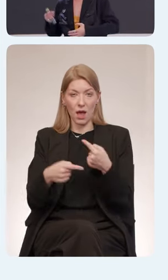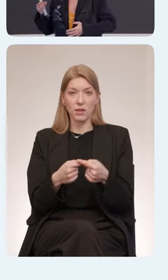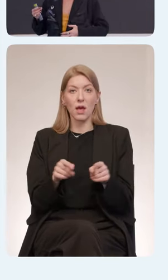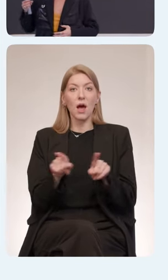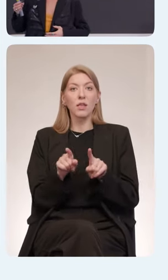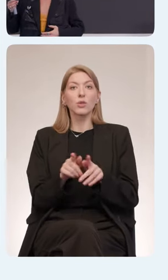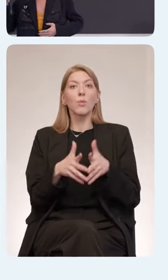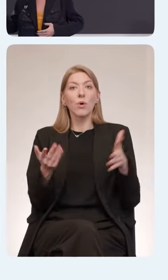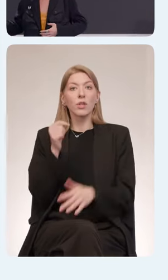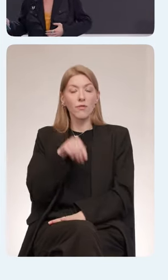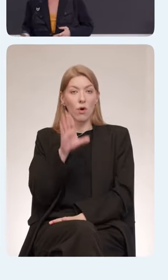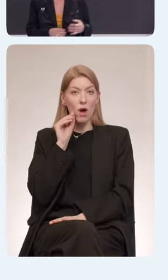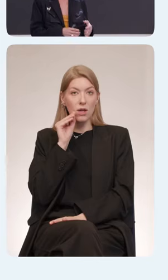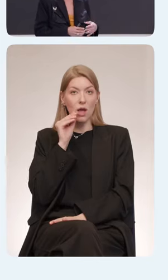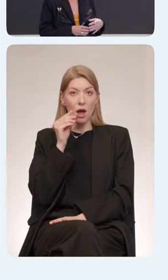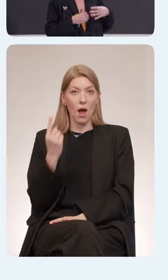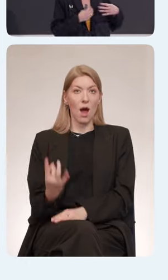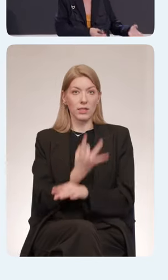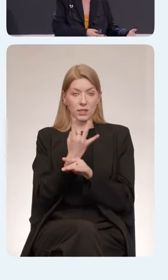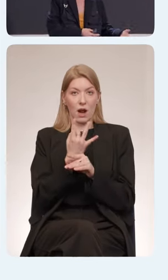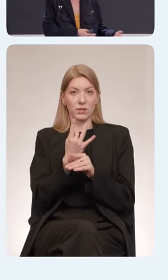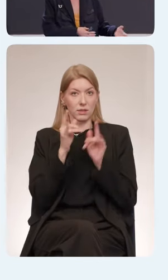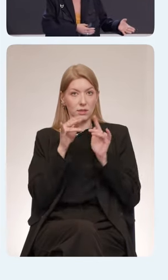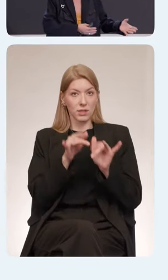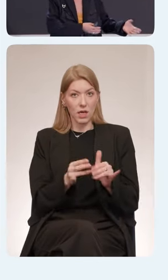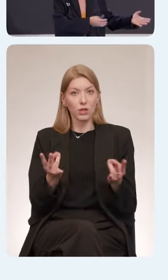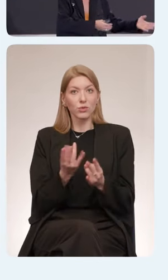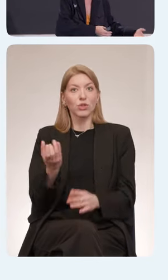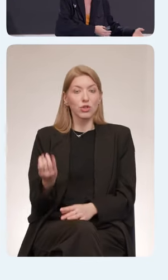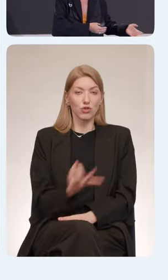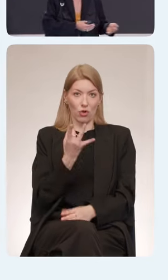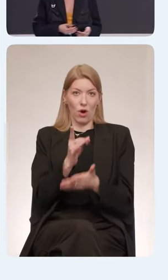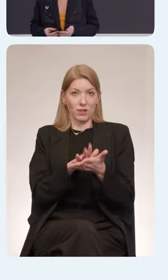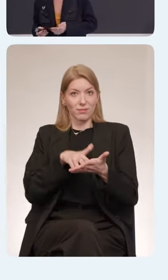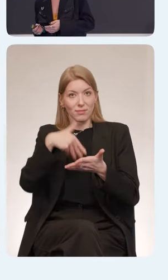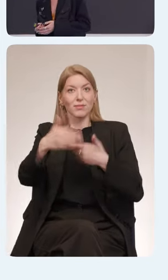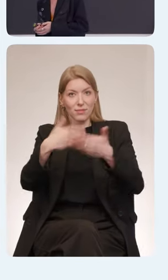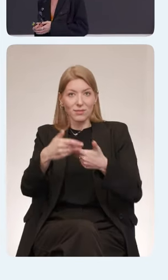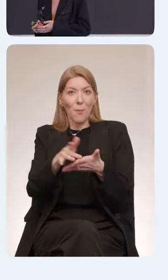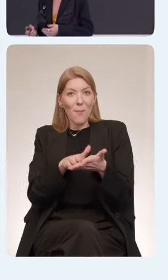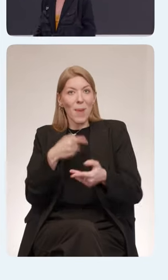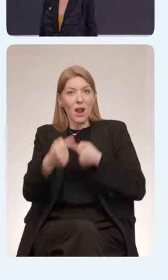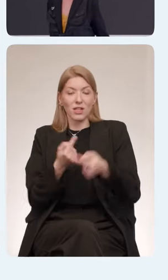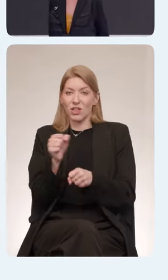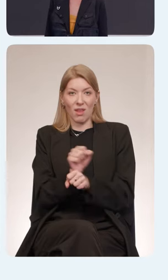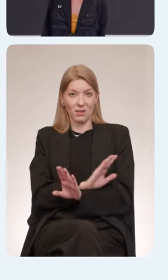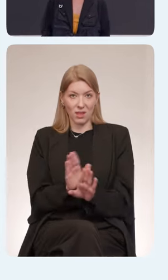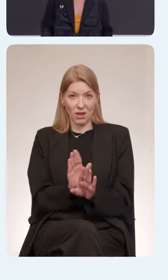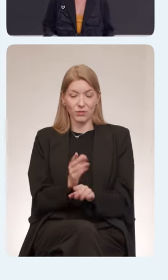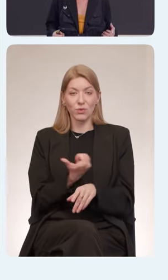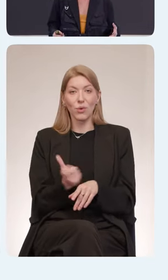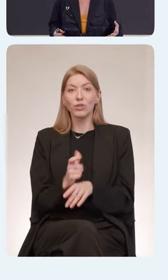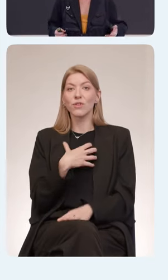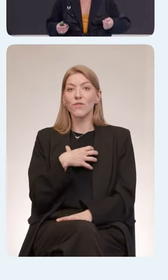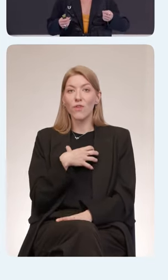того, после того, как вы добежали один марафон, начать бежать еще один марафон в самом конце. Поэтому здесь очень важно не просто